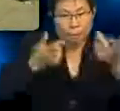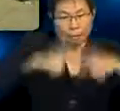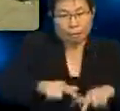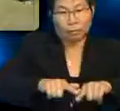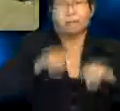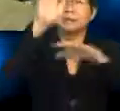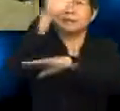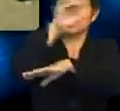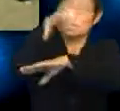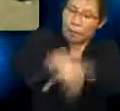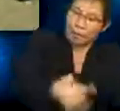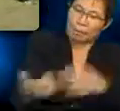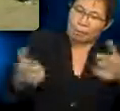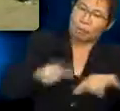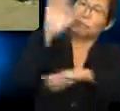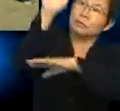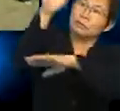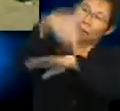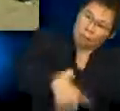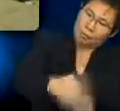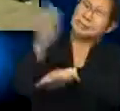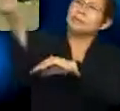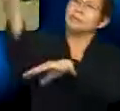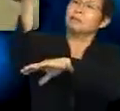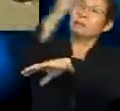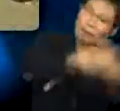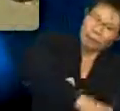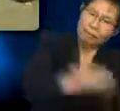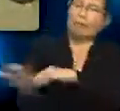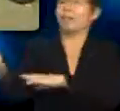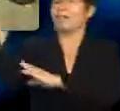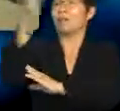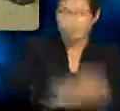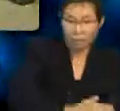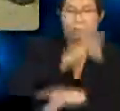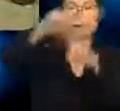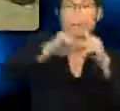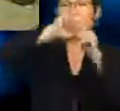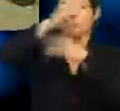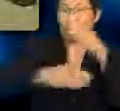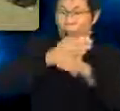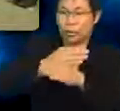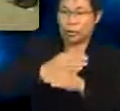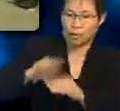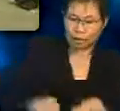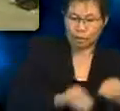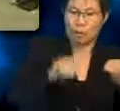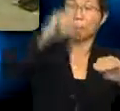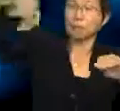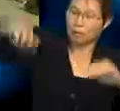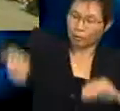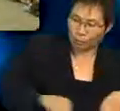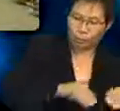siang dan malam. Dan apabila bumi beredar mengelilingi matahari,